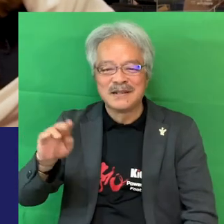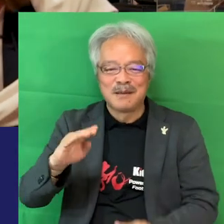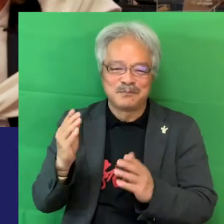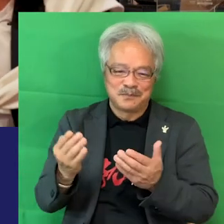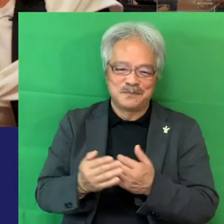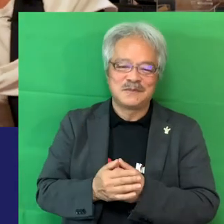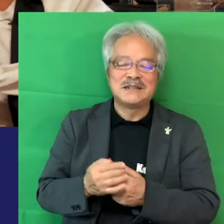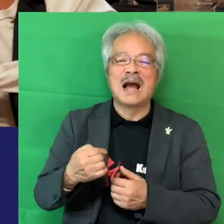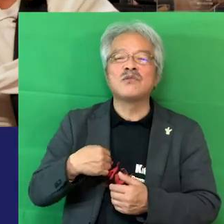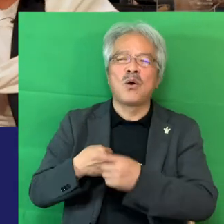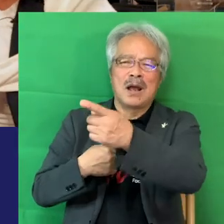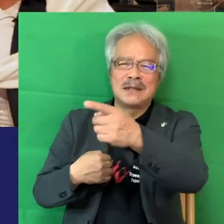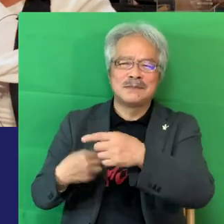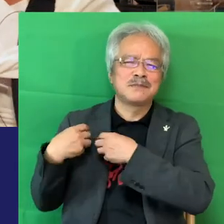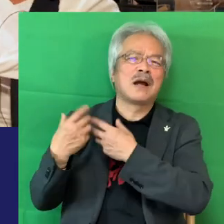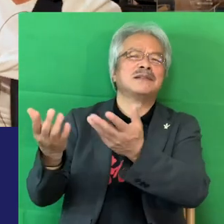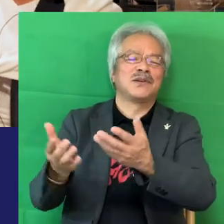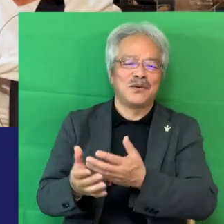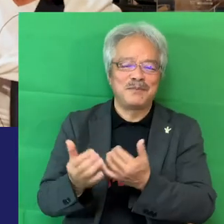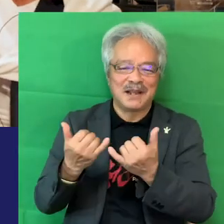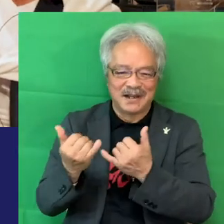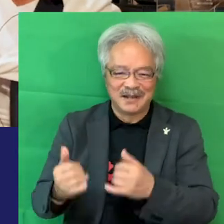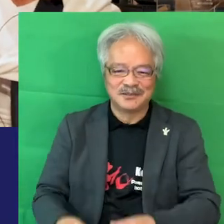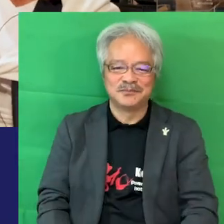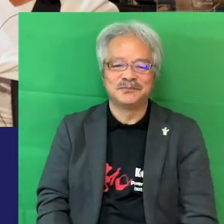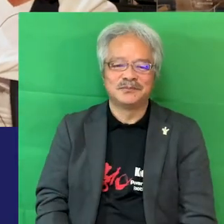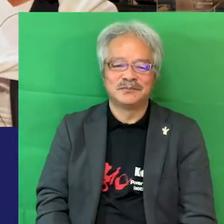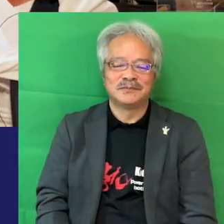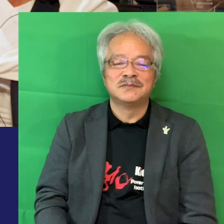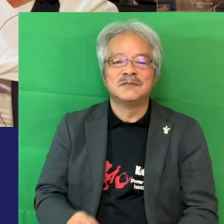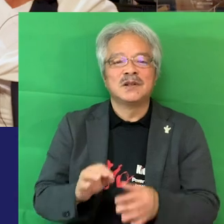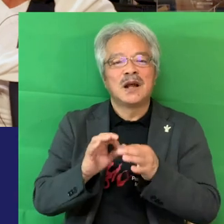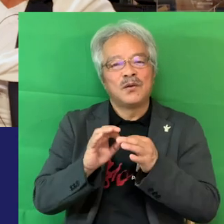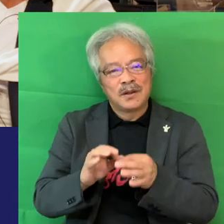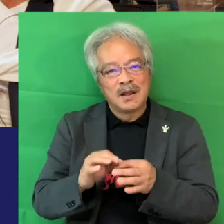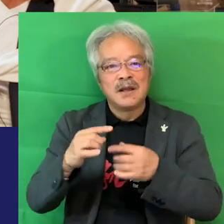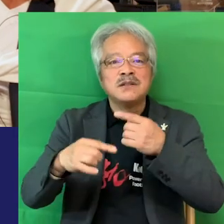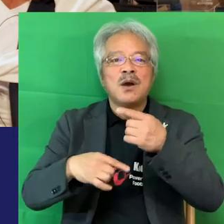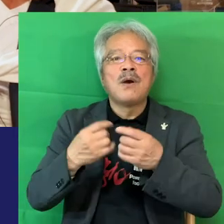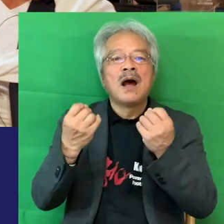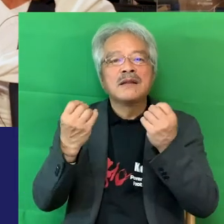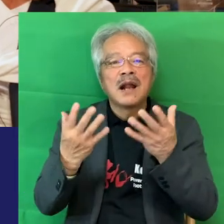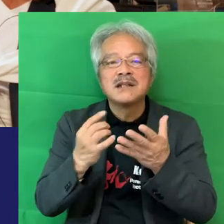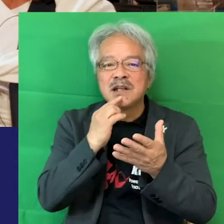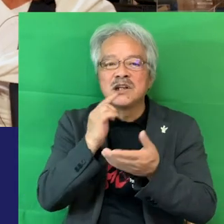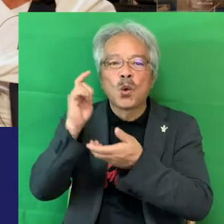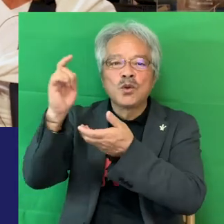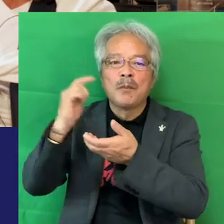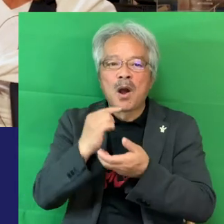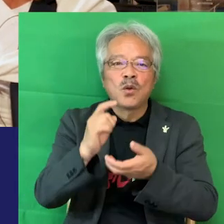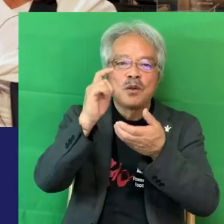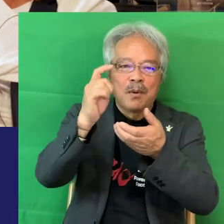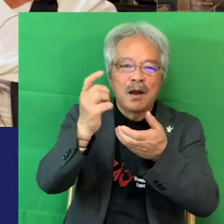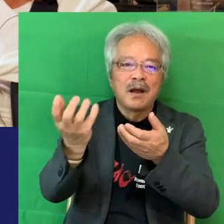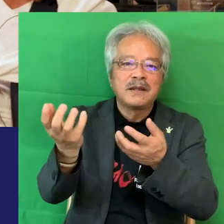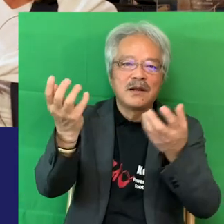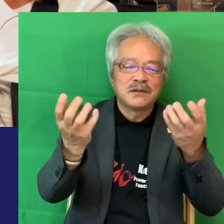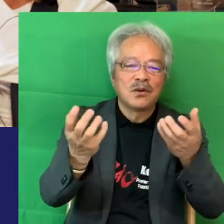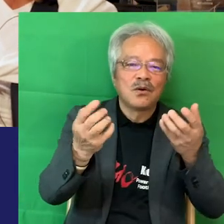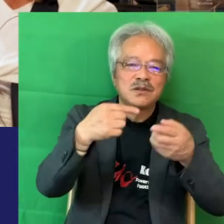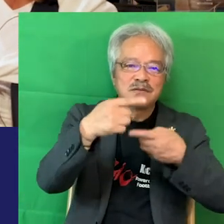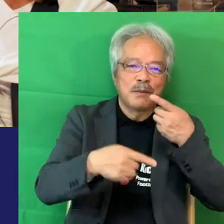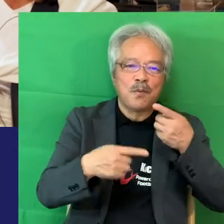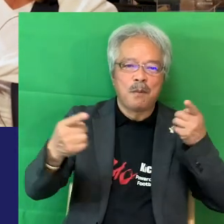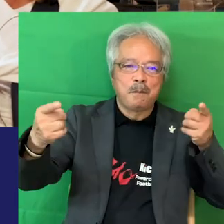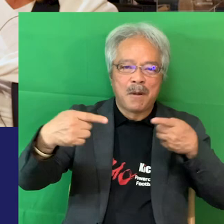なんだけどあと自分で感じろよみたいな感じ手話は新しい言葉ができるとやっぱり作らなきゃいけない